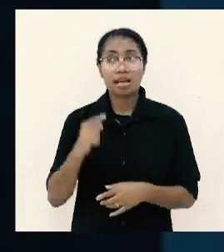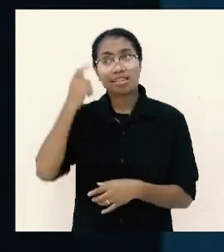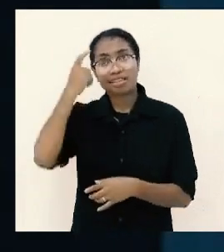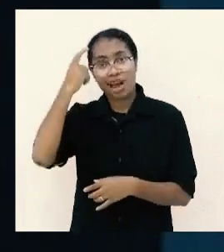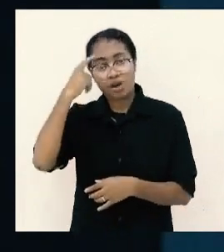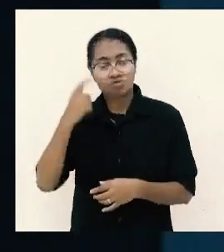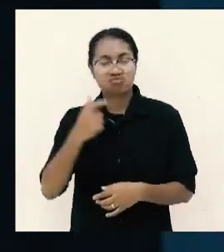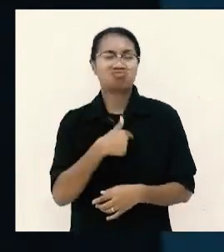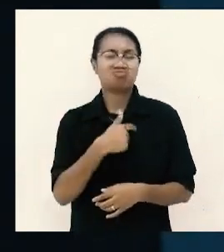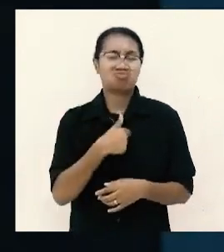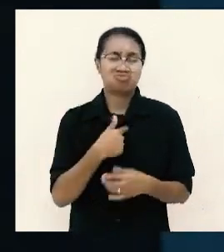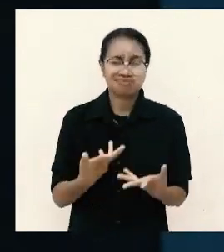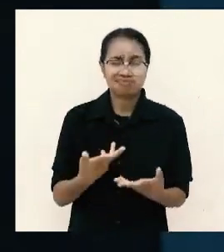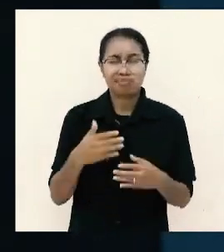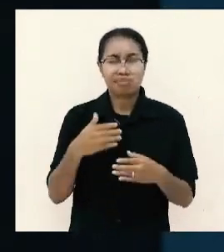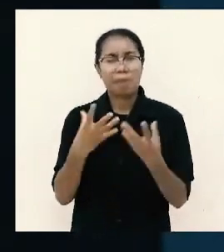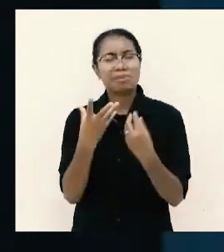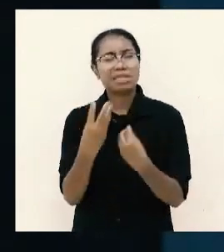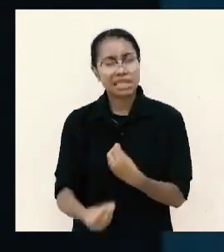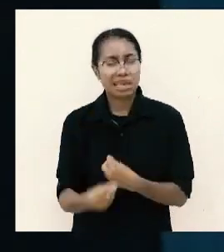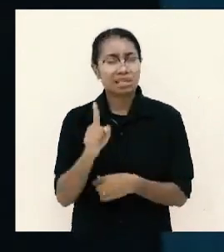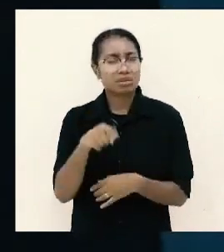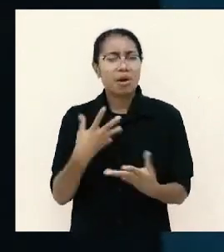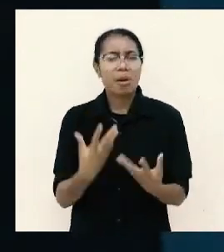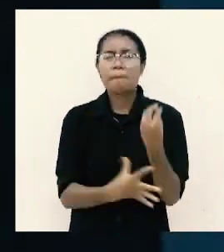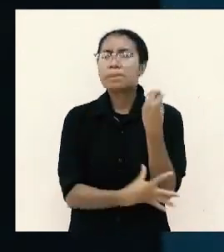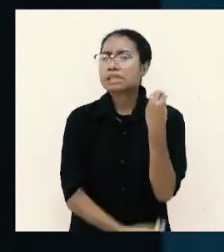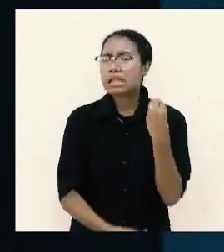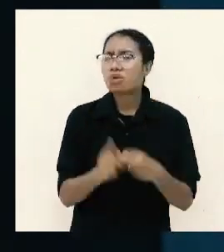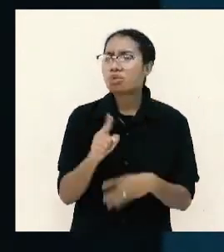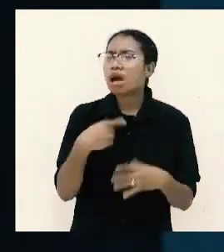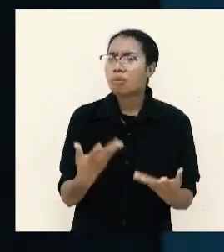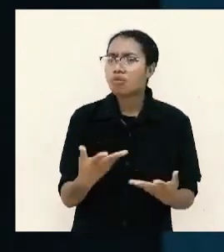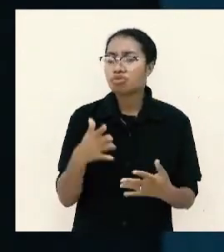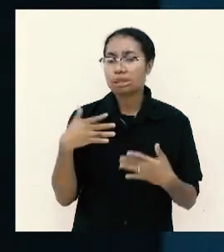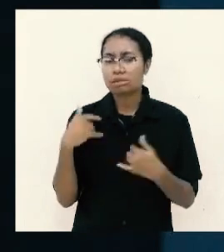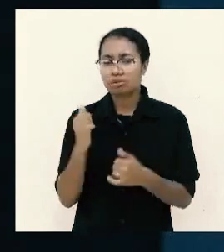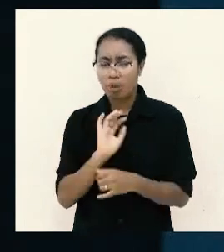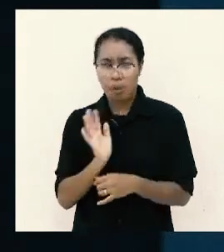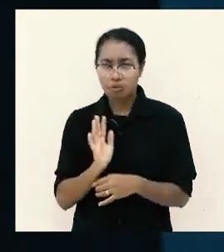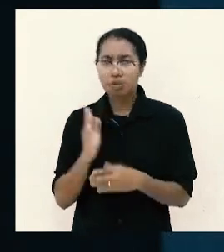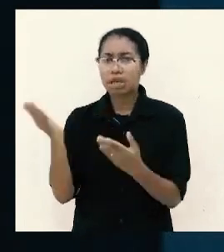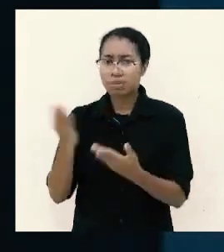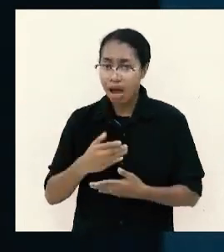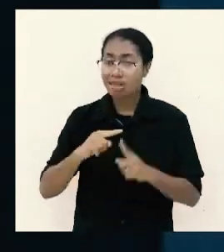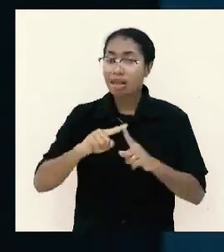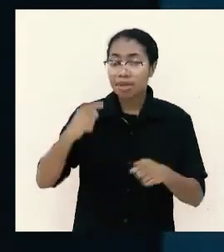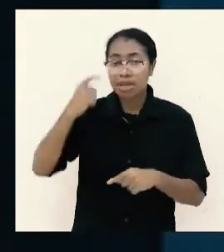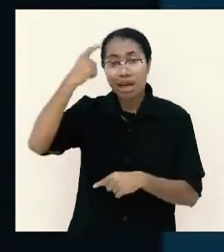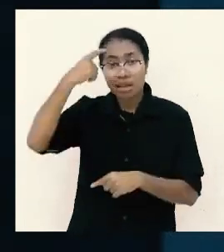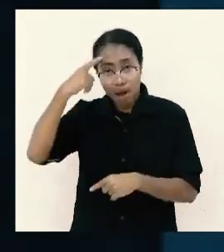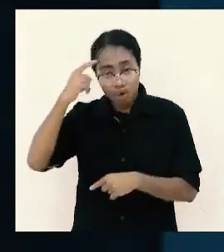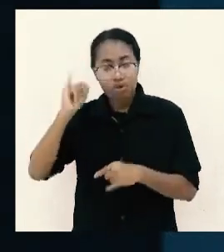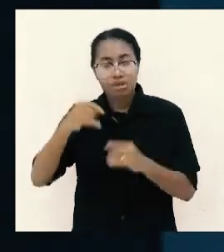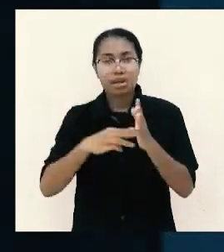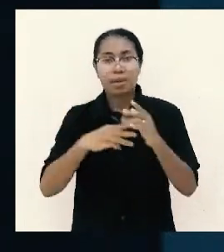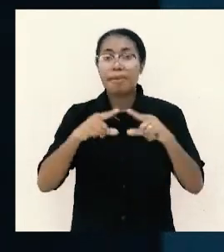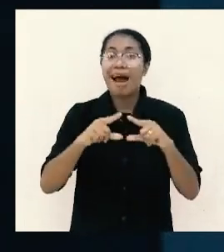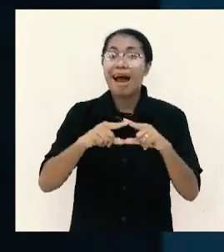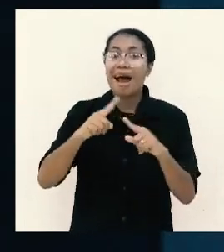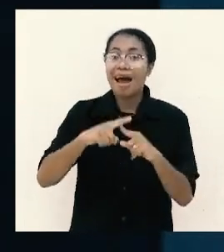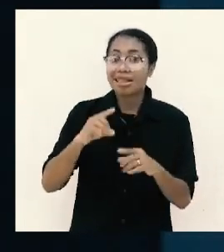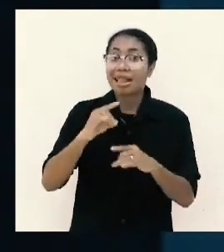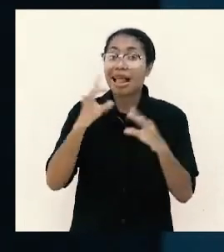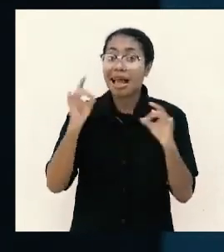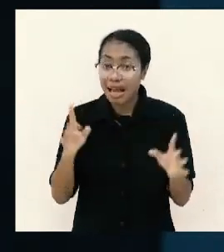jemaat Filipi biarpun miskin memberi dia derima tapi bisa jadi dia tahu bahwa dari jemaat yang lain walaupun